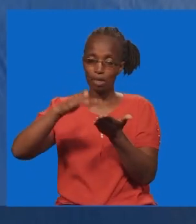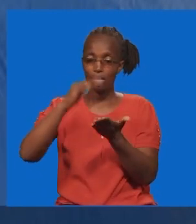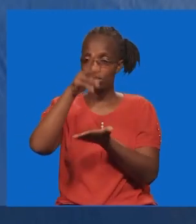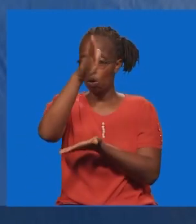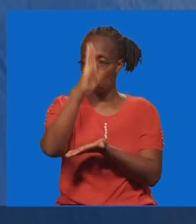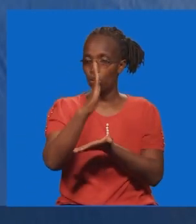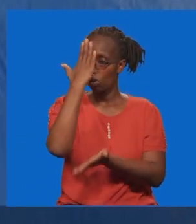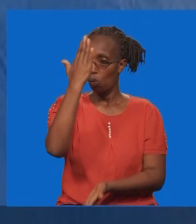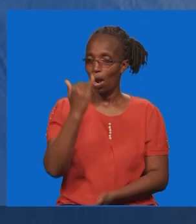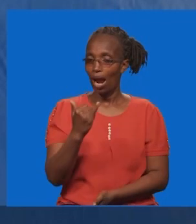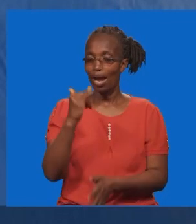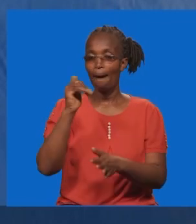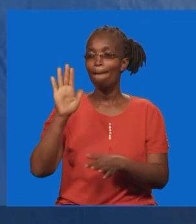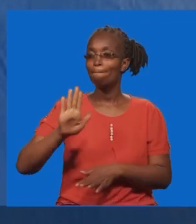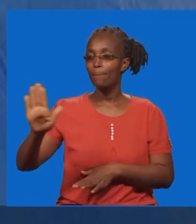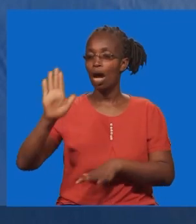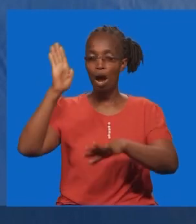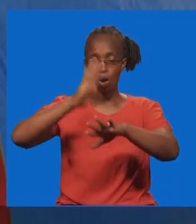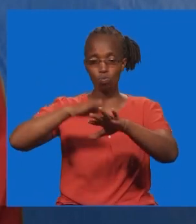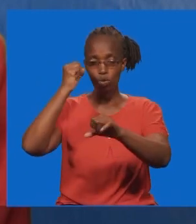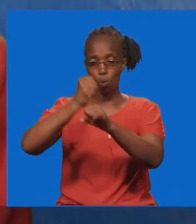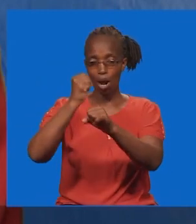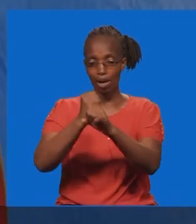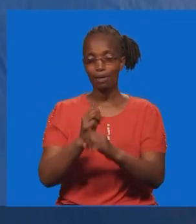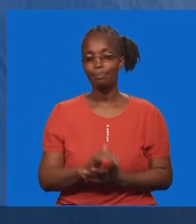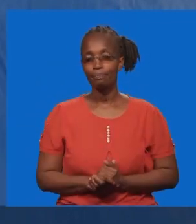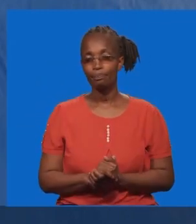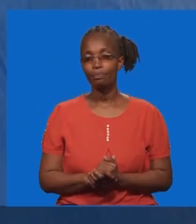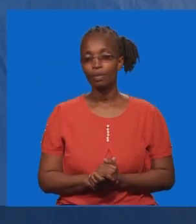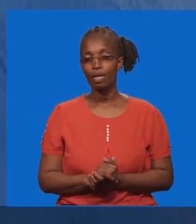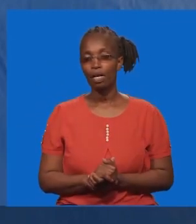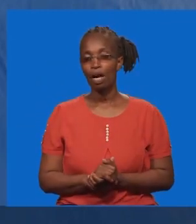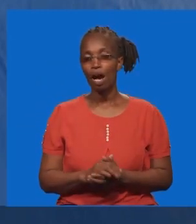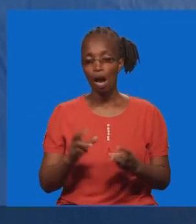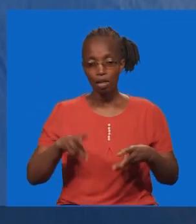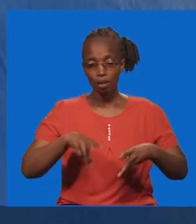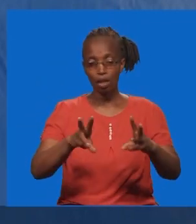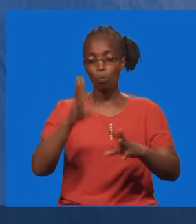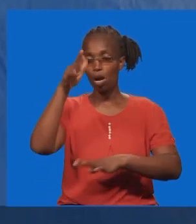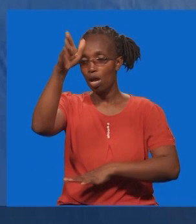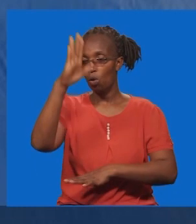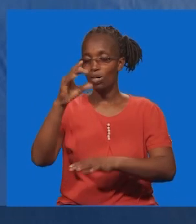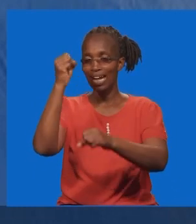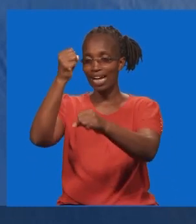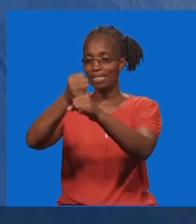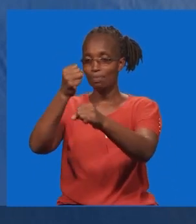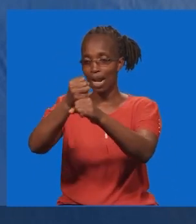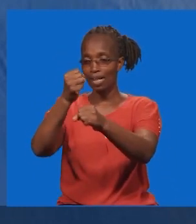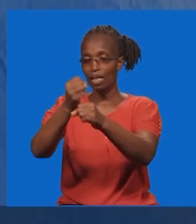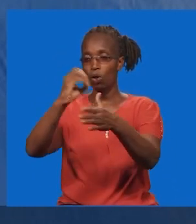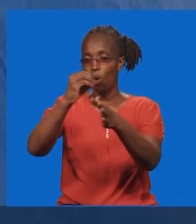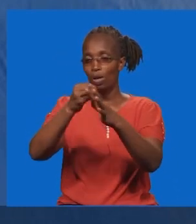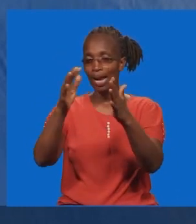anaona amatendo makuu ya mungu. Ni kama anaona njinzi mungu alivyo tenda. Na hata njinzi mungu alivyo